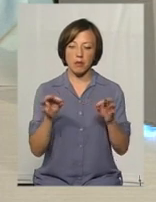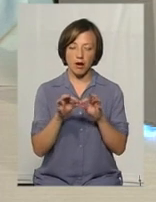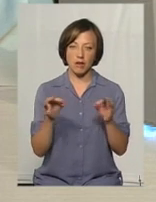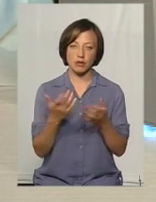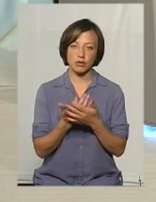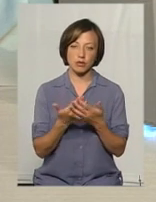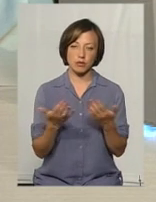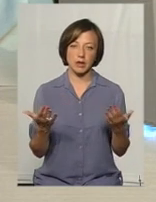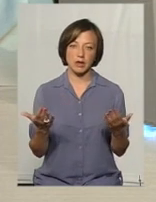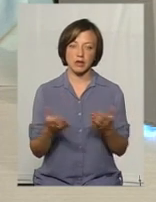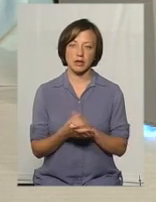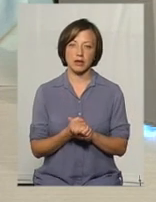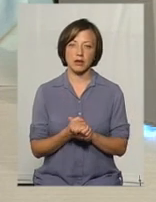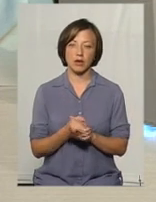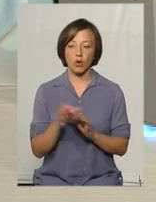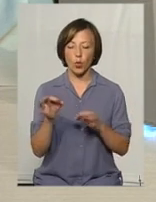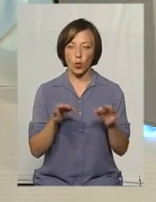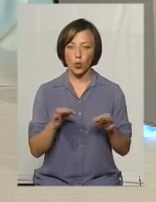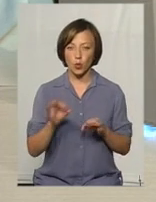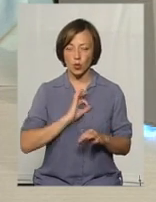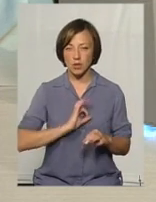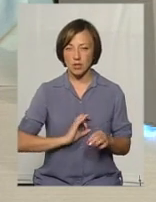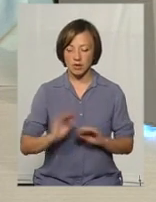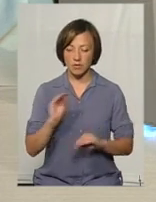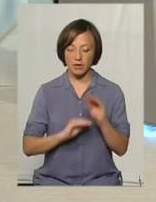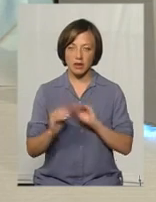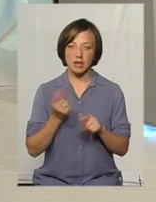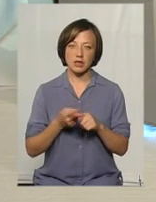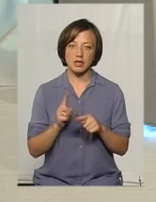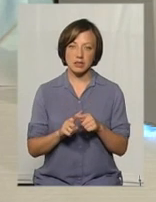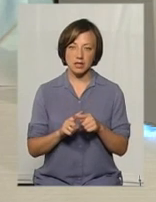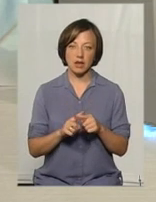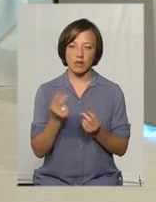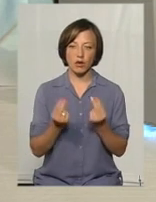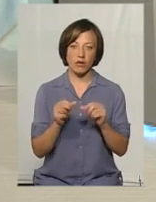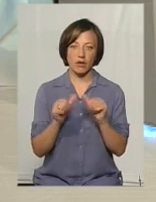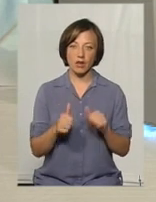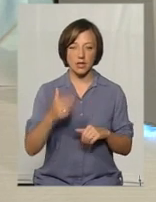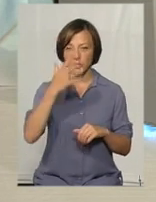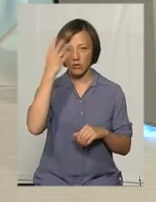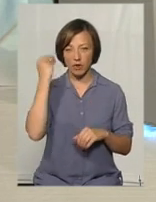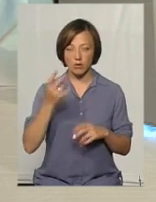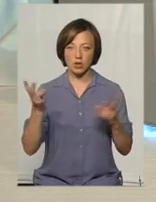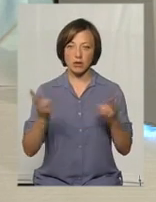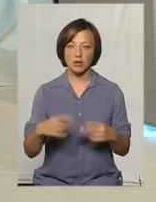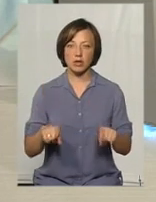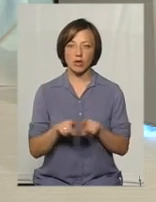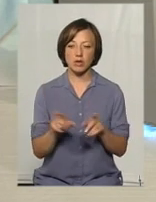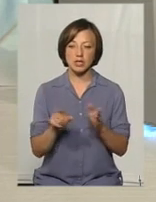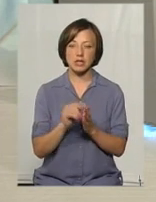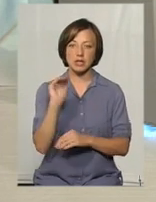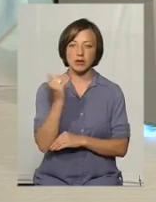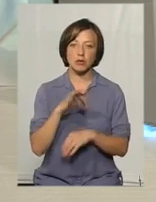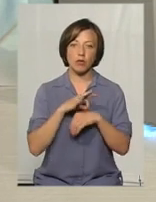різноманітних. Гудзиків. Гудзиків. Це все, і це йде в ігровій формі. Не забуваємо про те, що потрібно також із дитиною